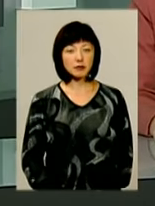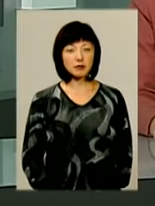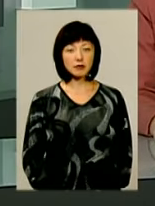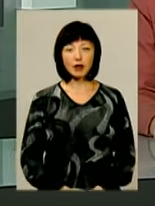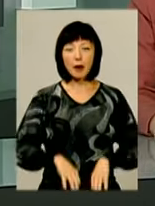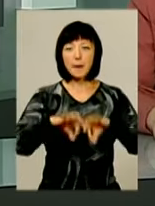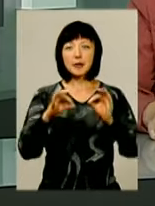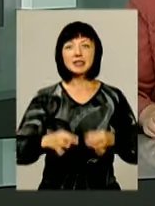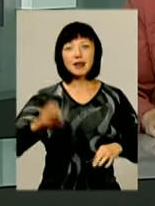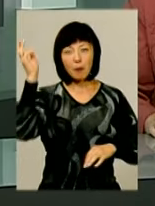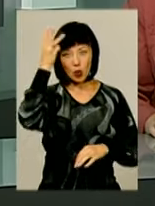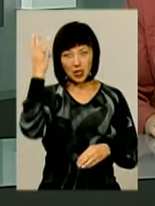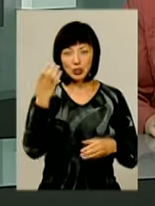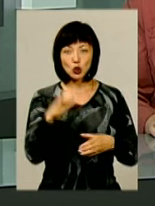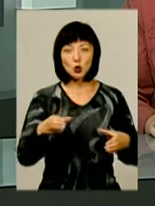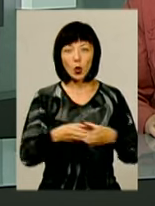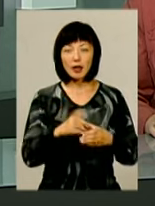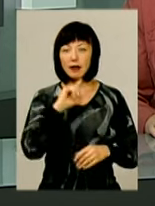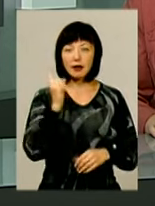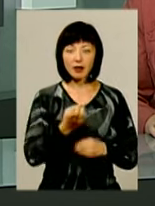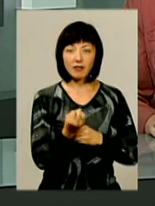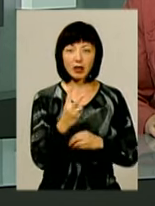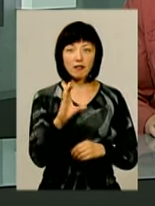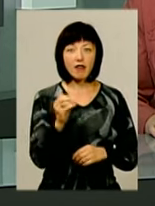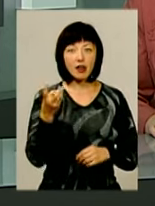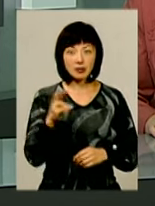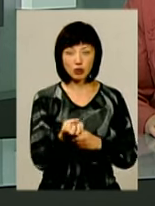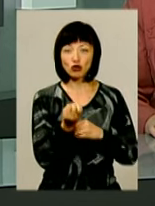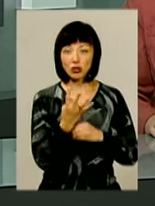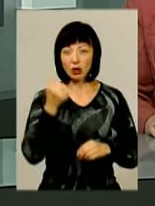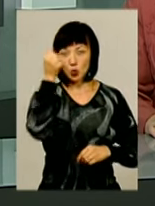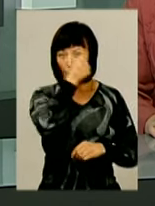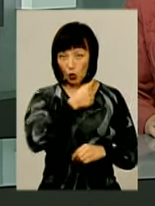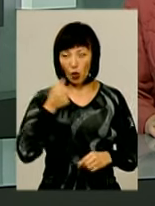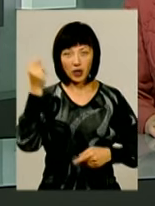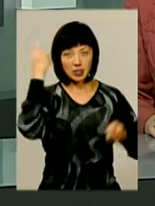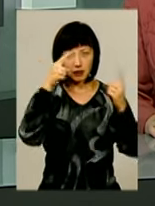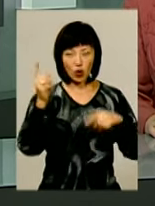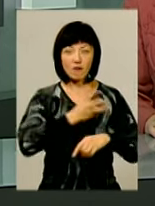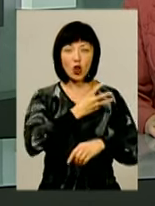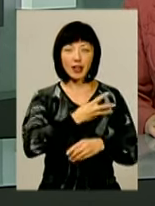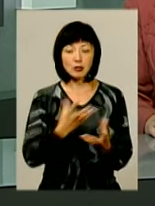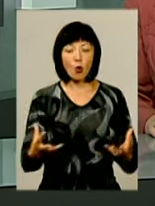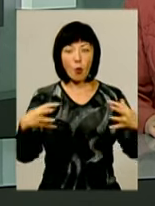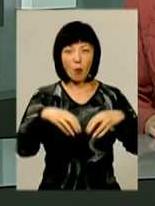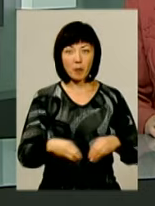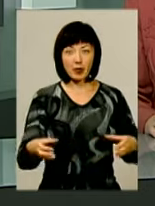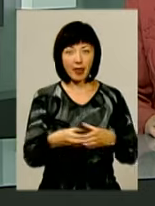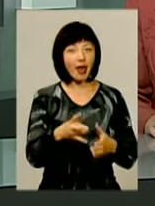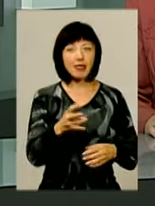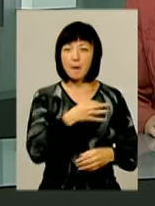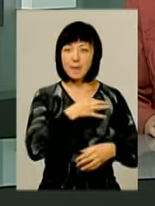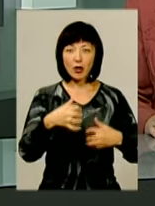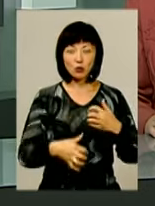Мистецький подільський сотній рік. 12 вересня 2014 року творче волонтерське об'єднання небайдужих